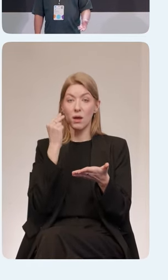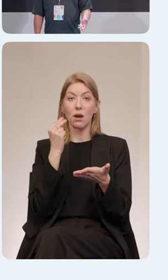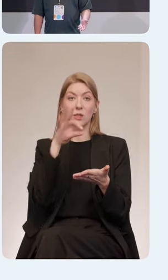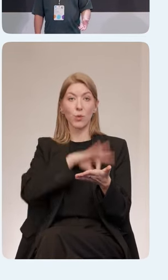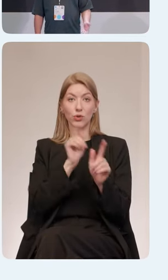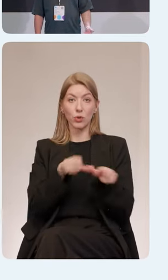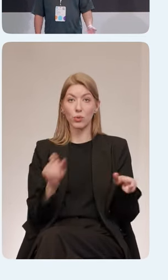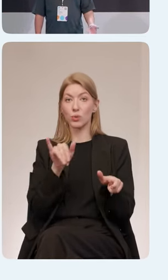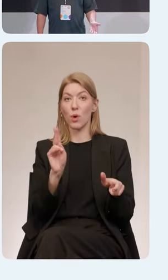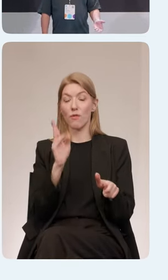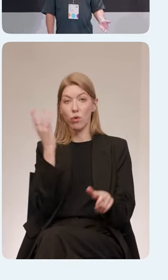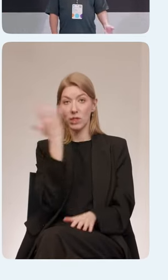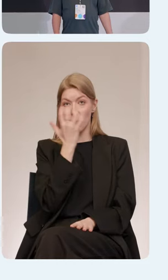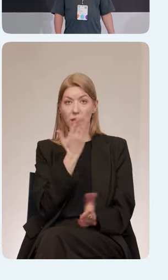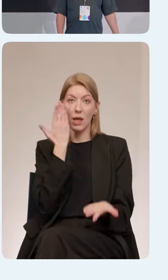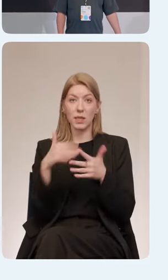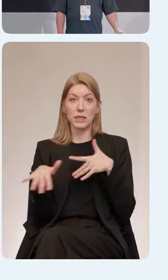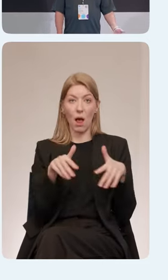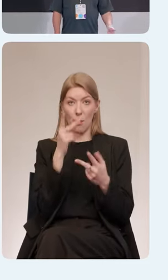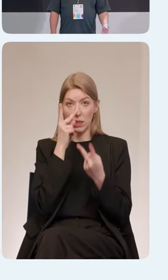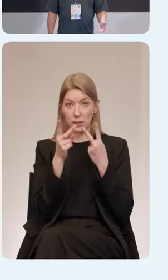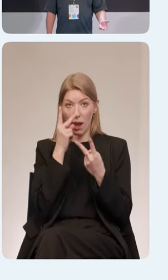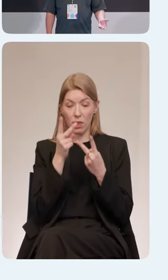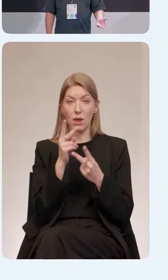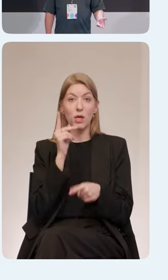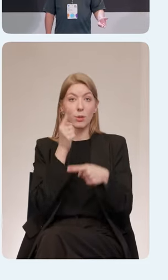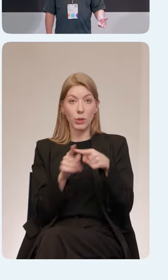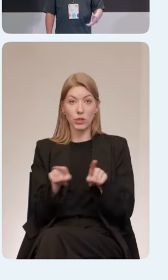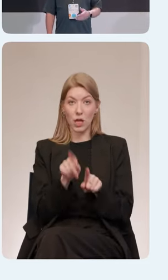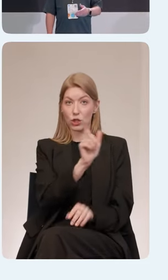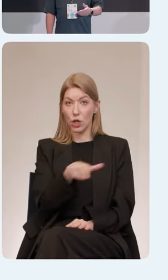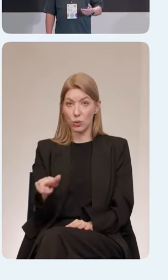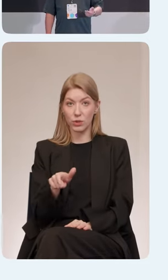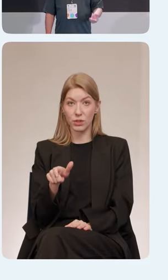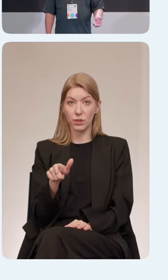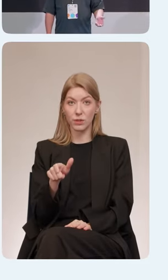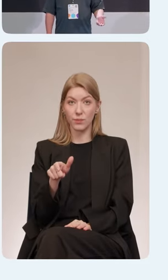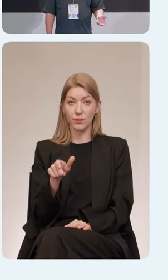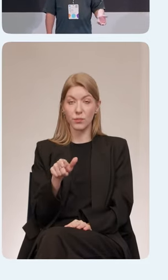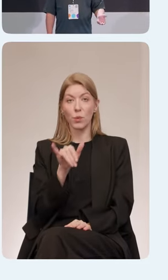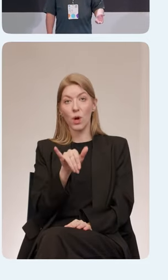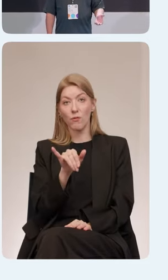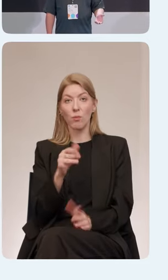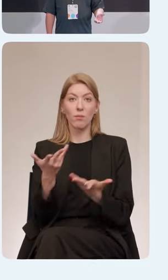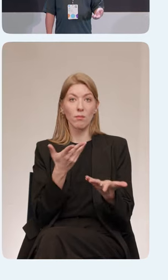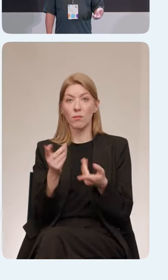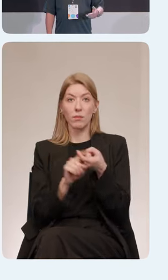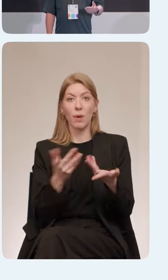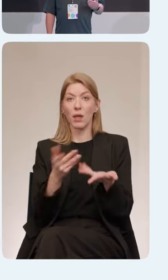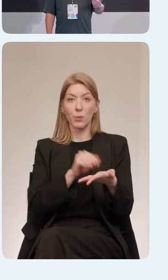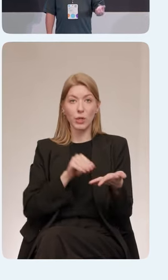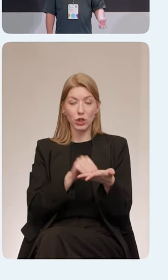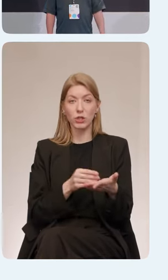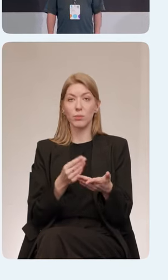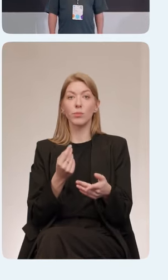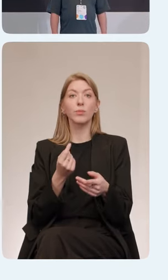либо слабовидящие люди, плюс еще люди, которые по каким-то причинам им удобнее